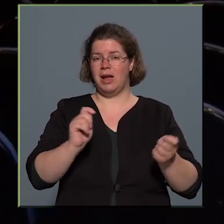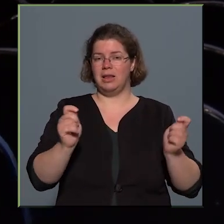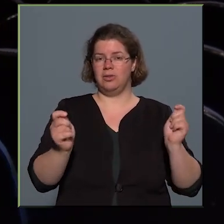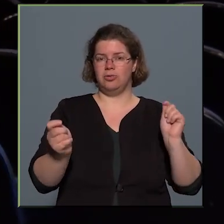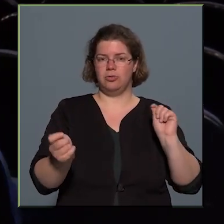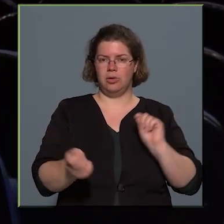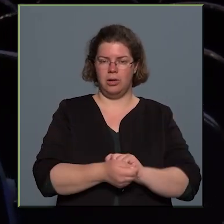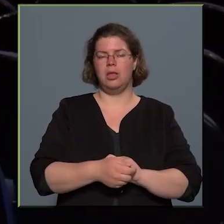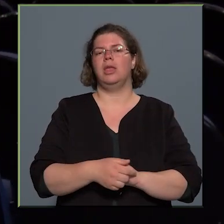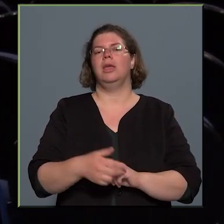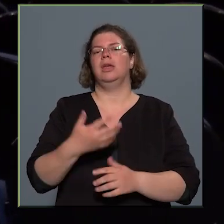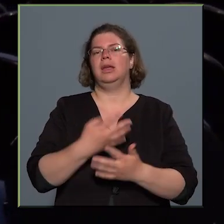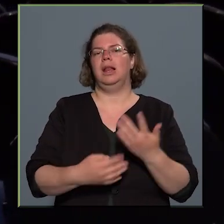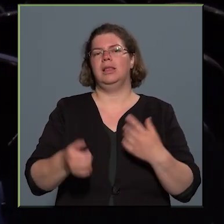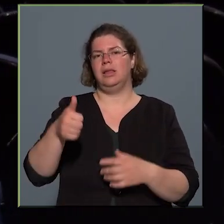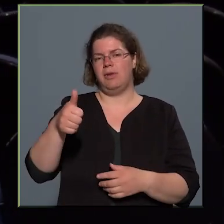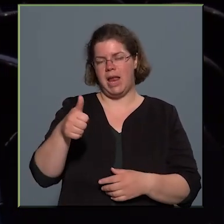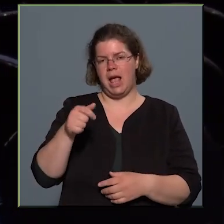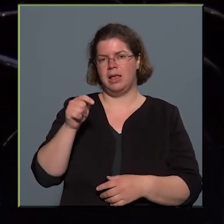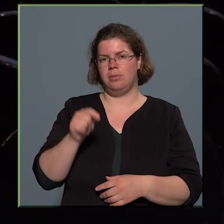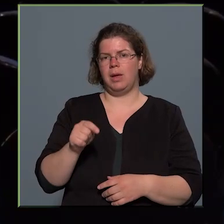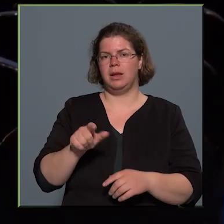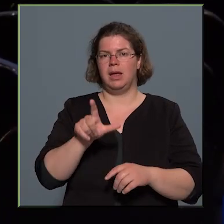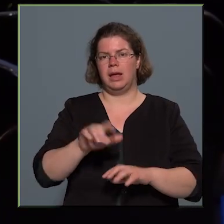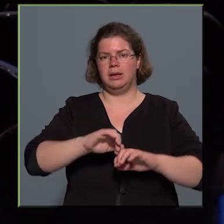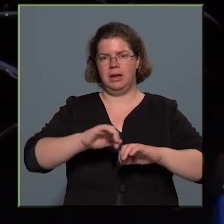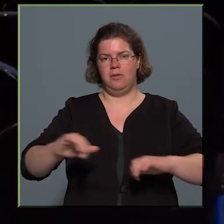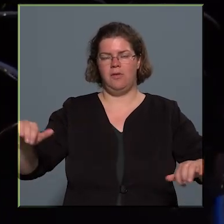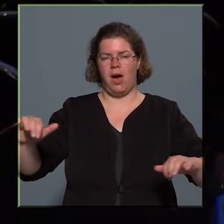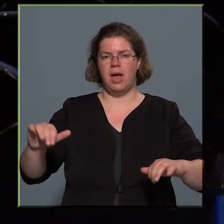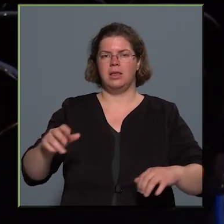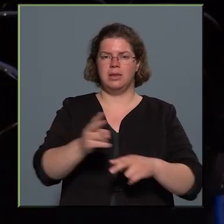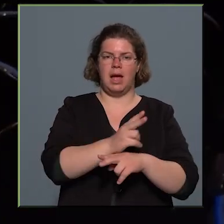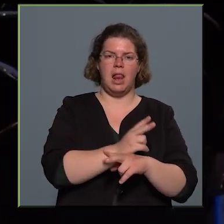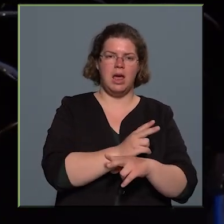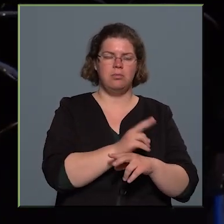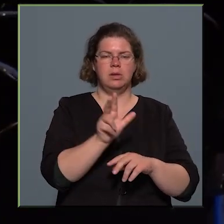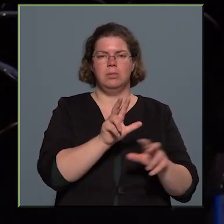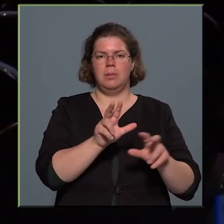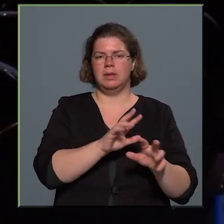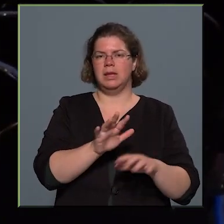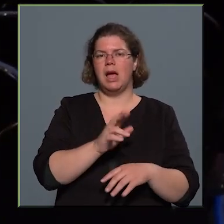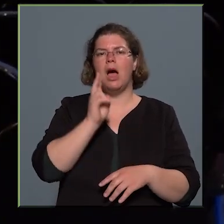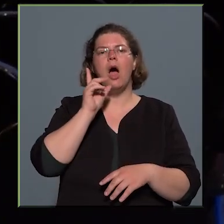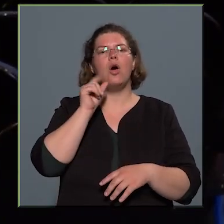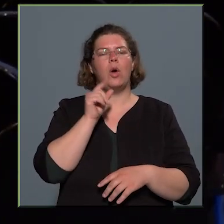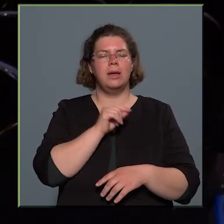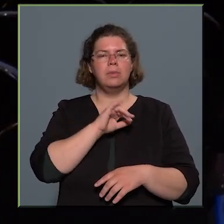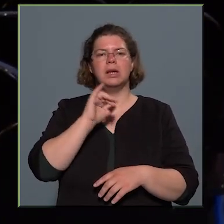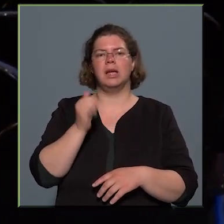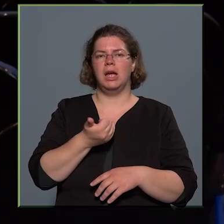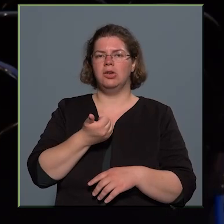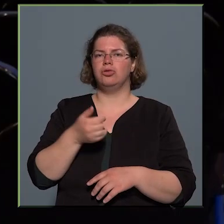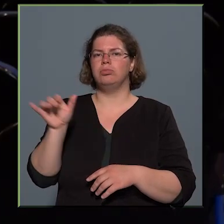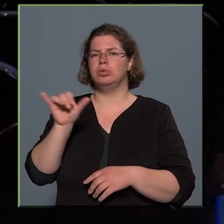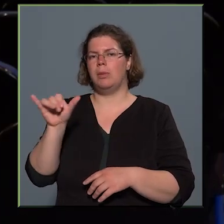rendszerváltással, 91-ben ketté vált az állami bábszínház, Kolibri színházra és Budapest bábszínházra.